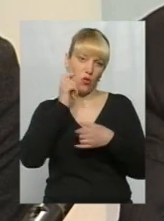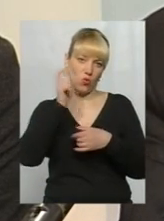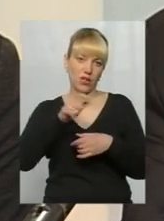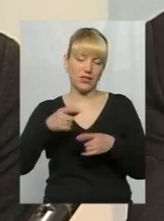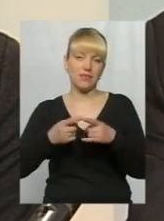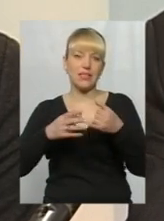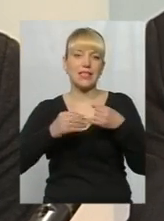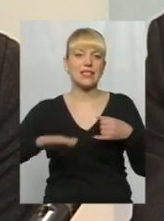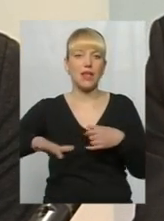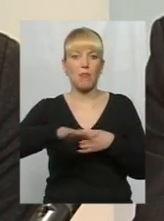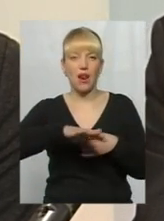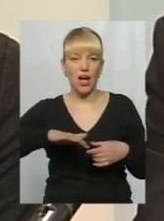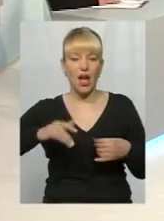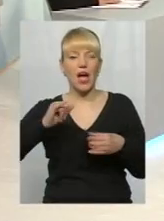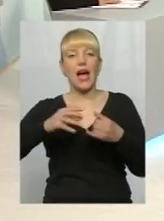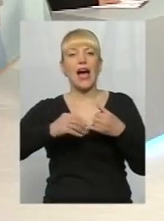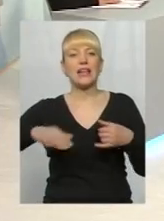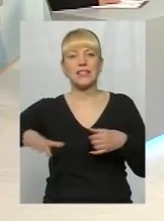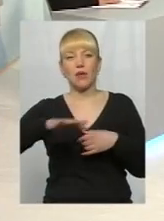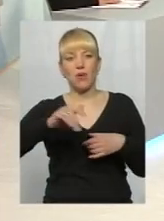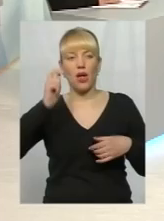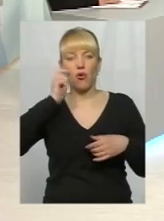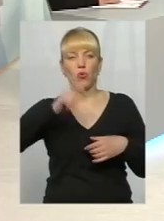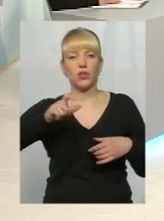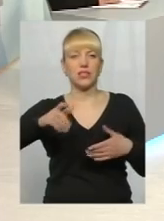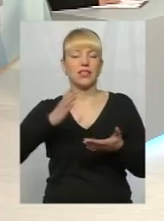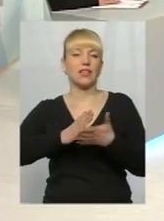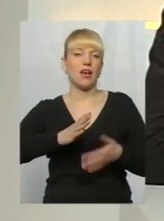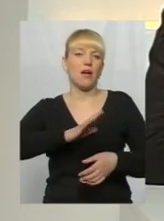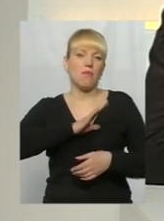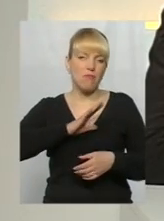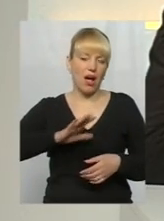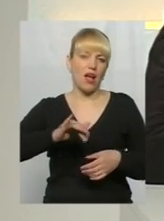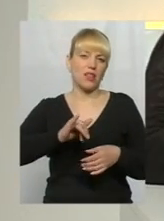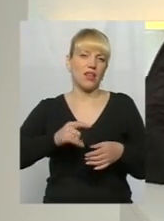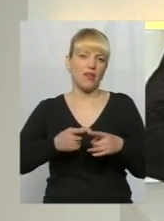Це земля. А земля в Україні, українці, вона є багатородюча.